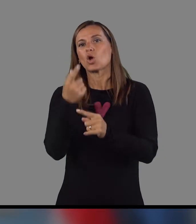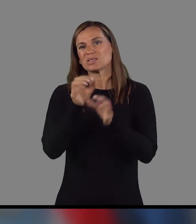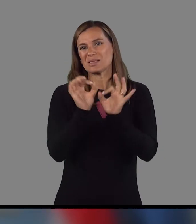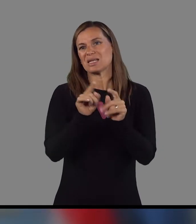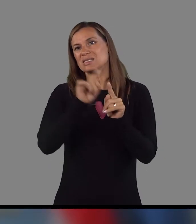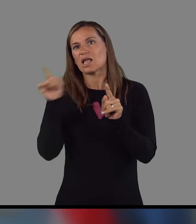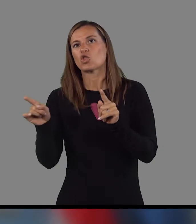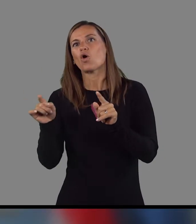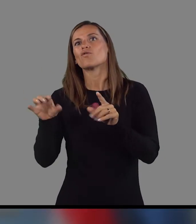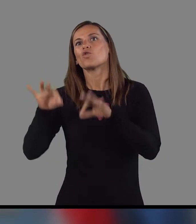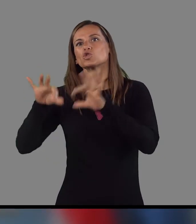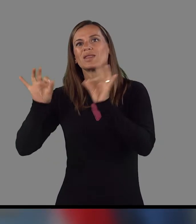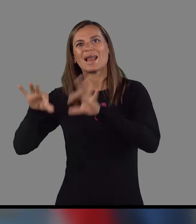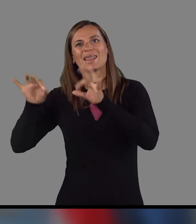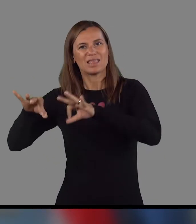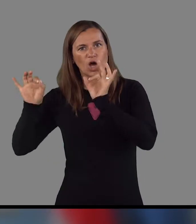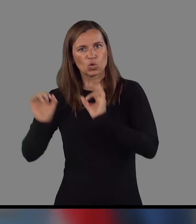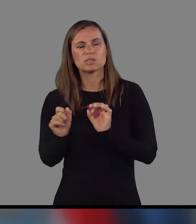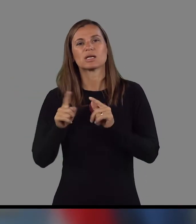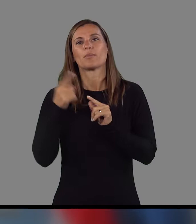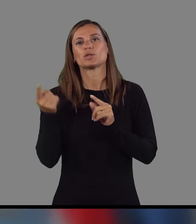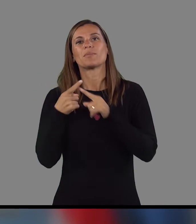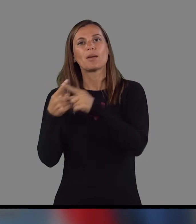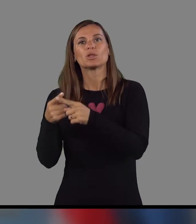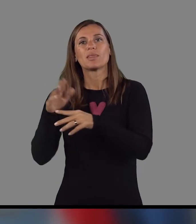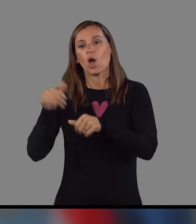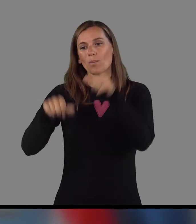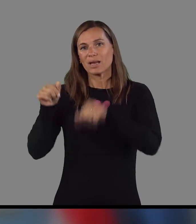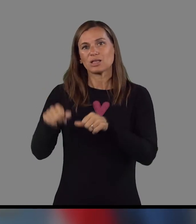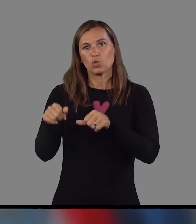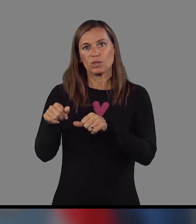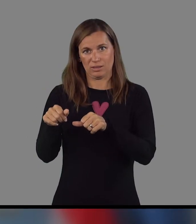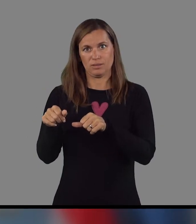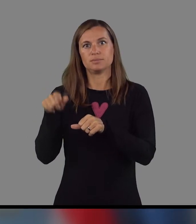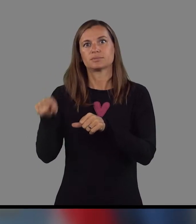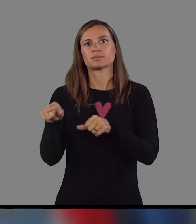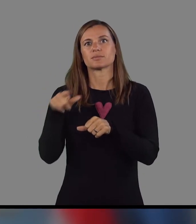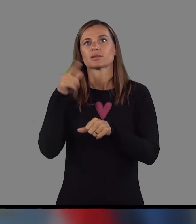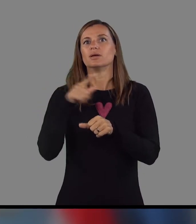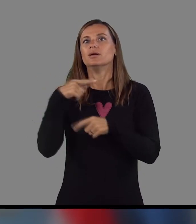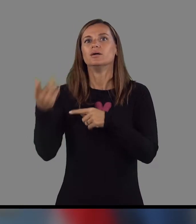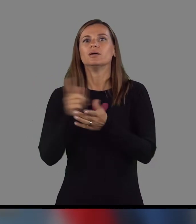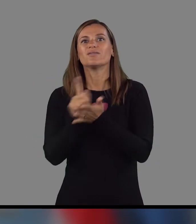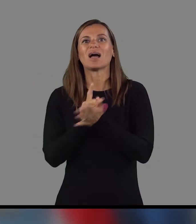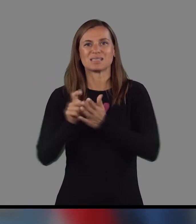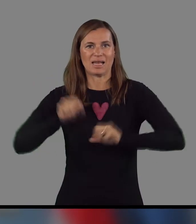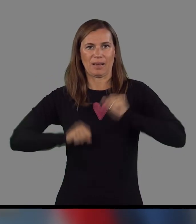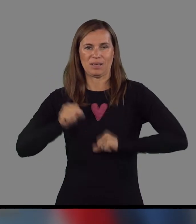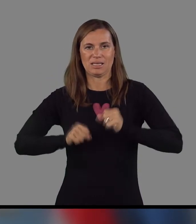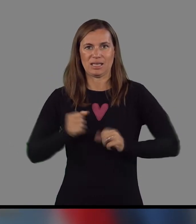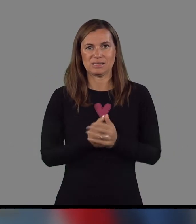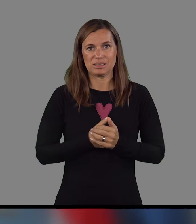specialista do funkcionalne diagnostike, na potitev na operativni poseg in pa faza rehabilitacije.